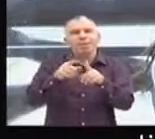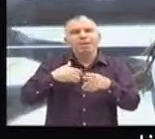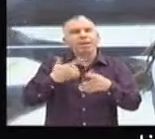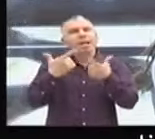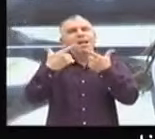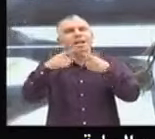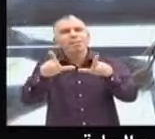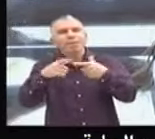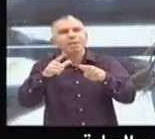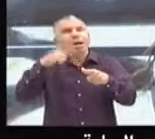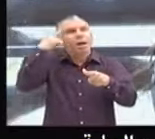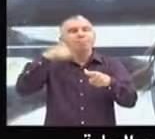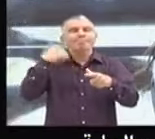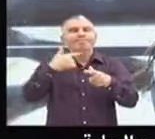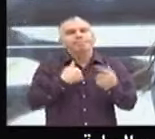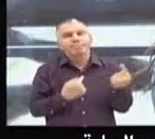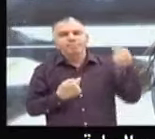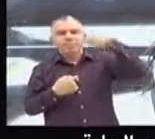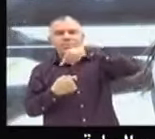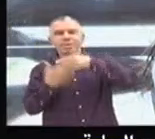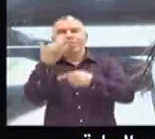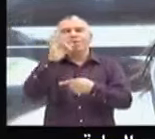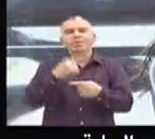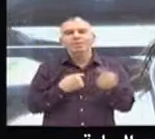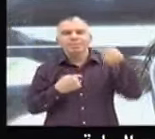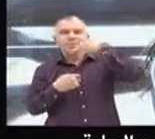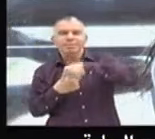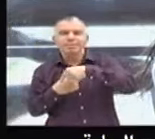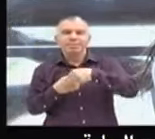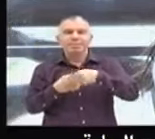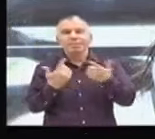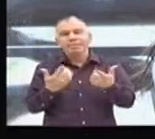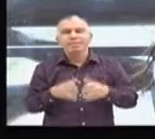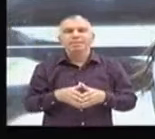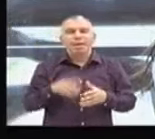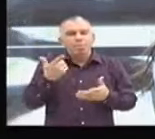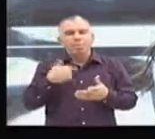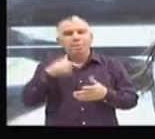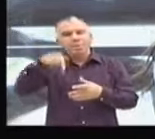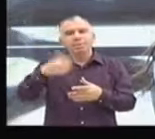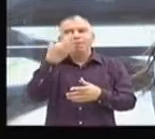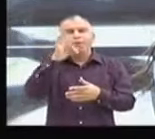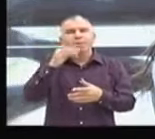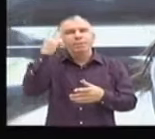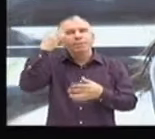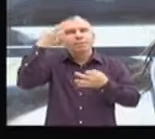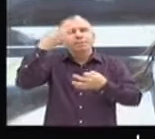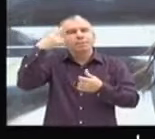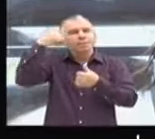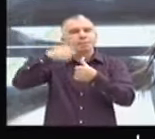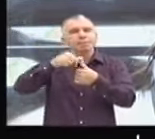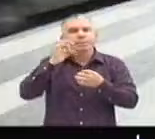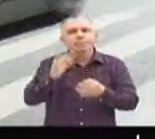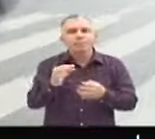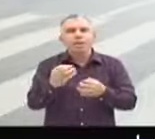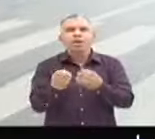retrouve de la sérénité pour revenir ici, où j'ai à chaque fois l'impression de remonter sur un ring. Il faut que je me justifie et